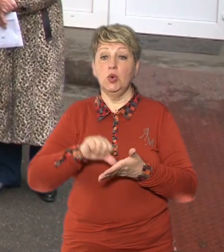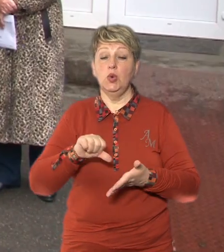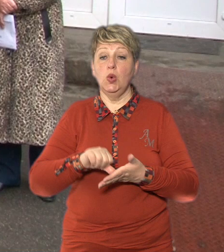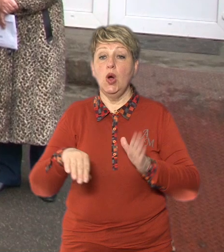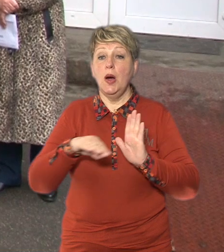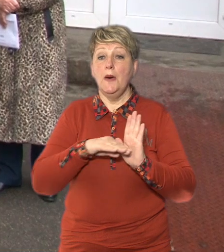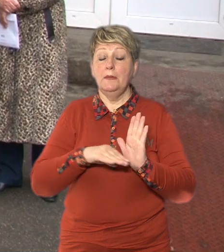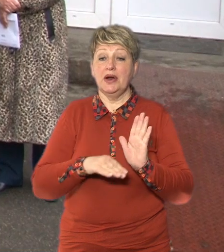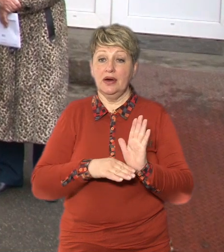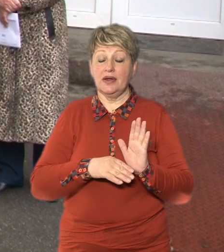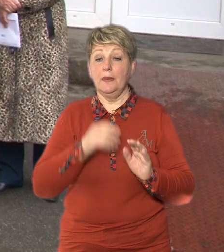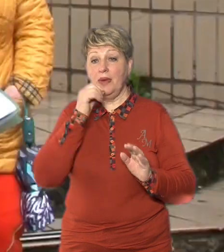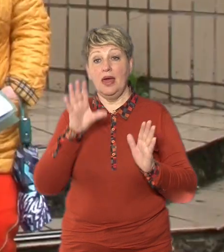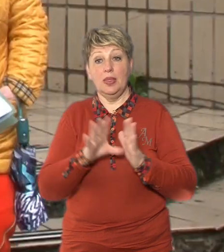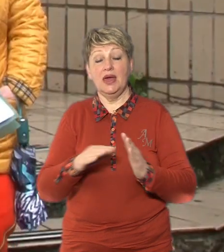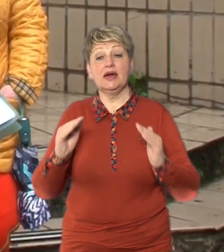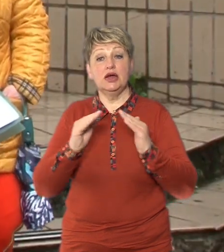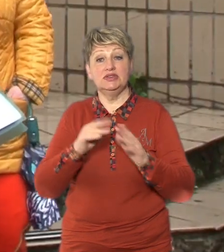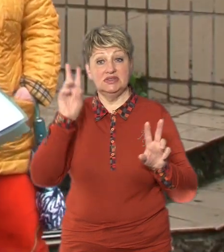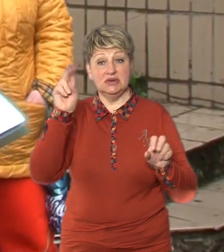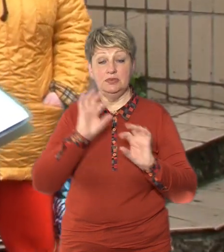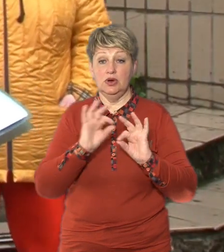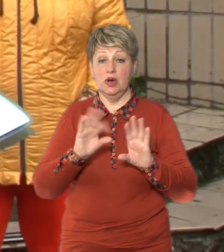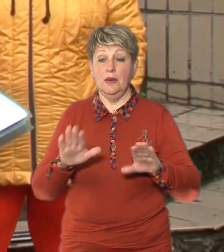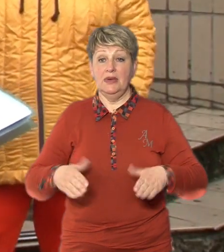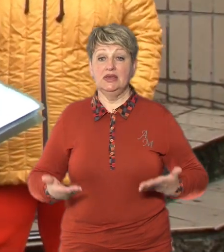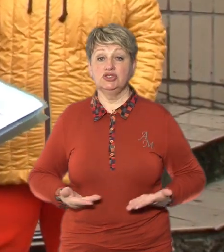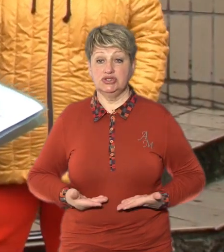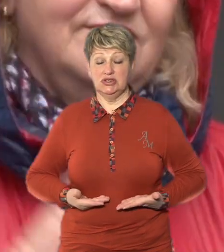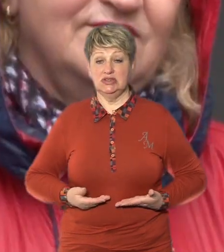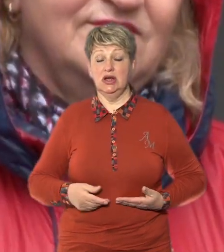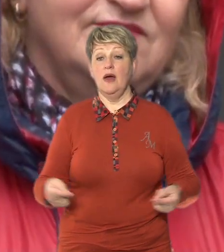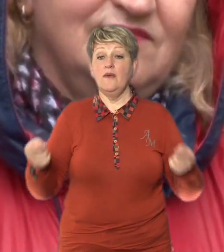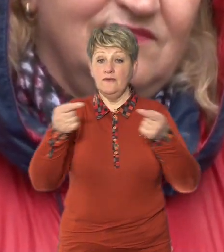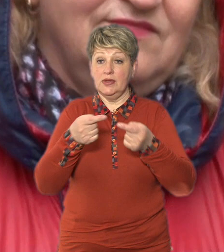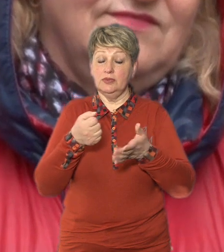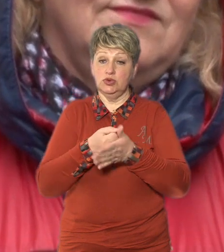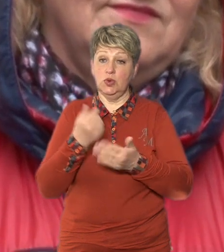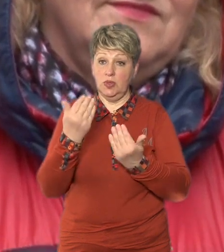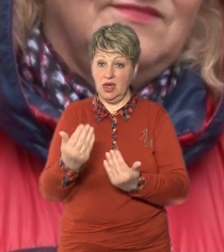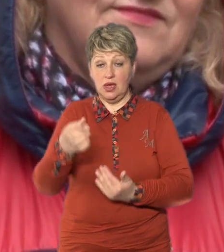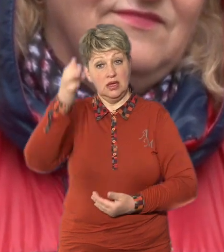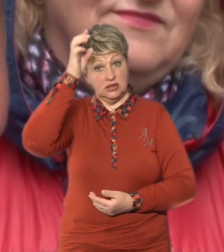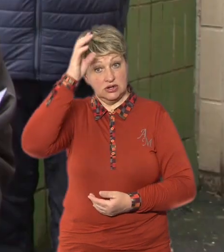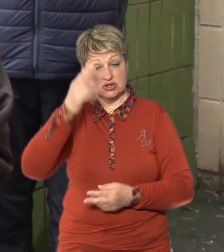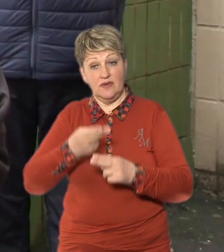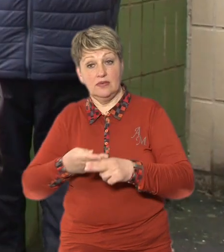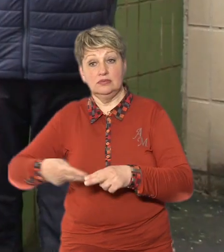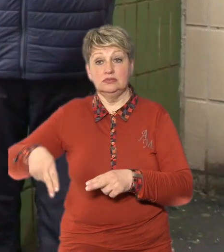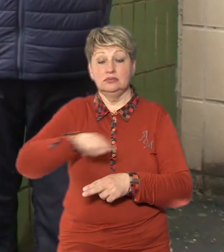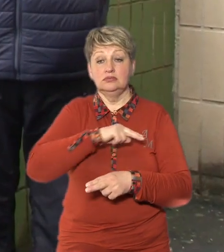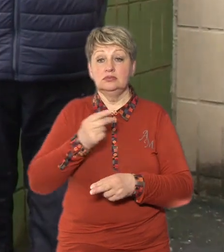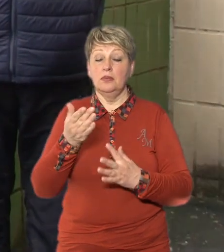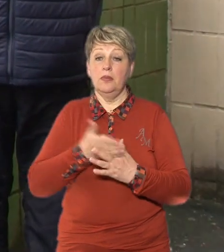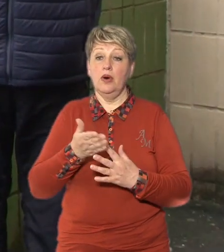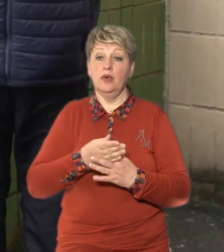енергомодернізації «Нергодім» Розповідає місцевий житель Володимир Журавський Відповідно до неї держава відшкодовує половину вартості будівельних